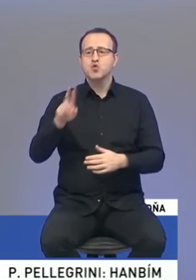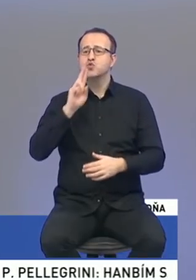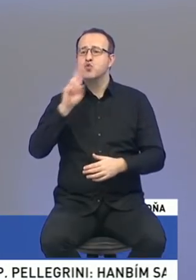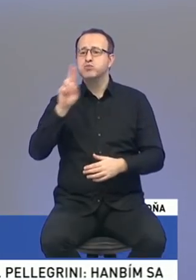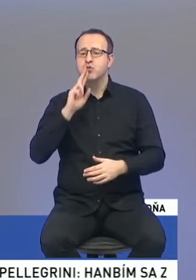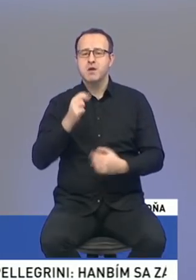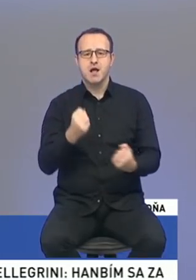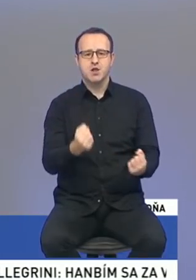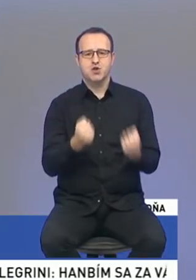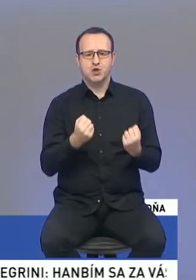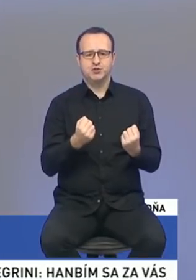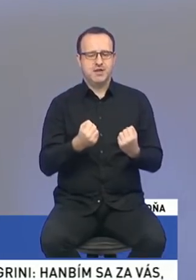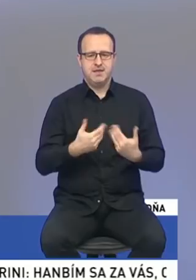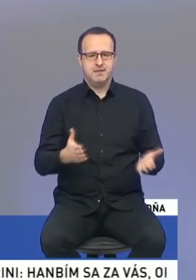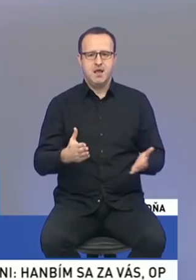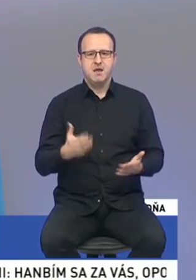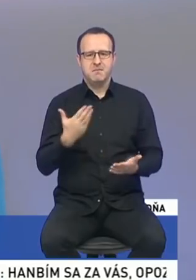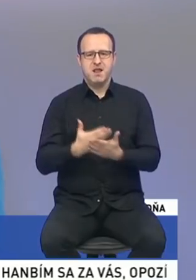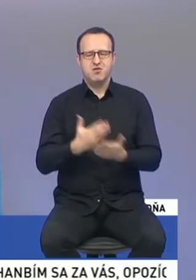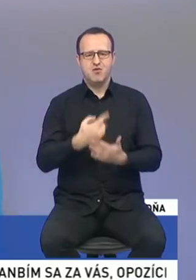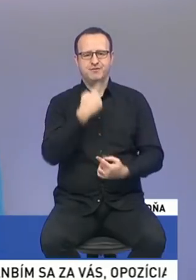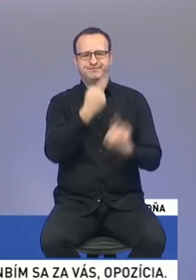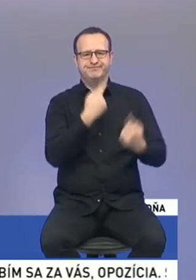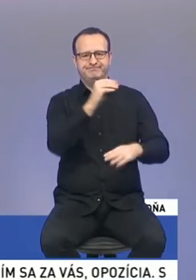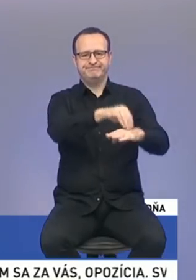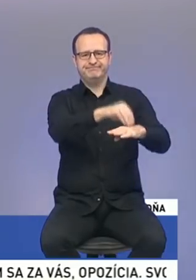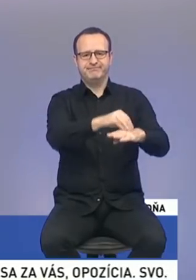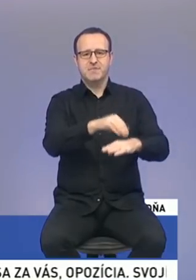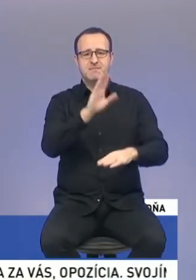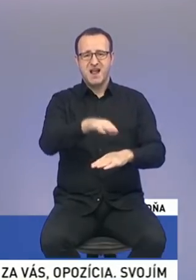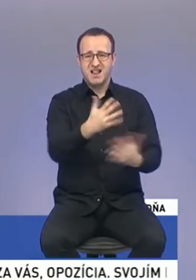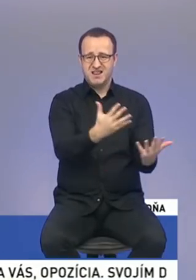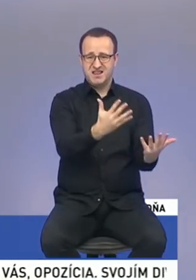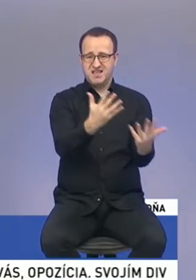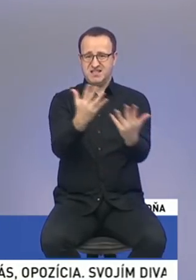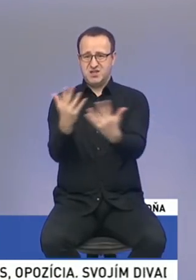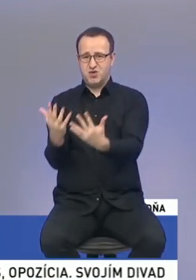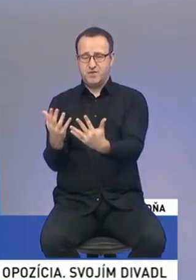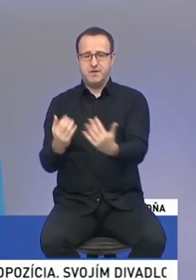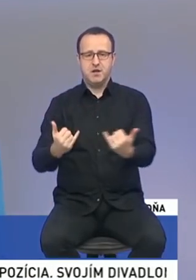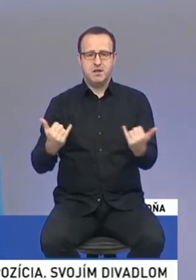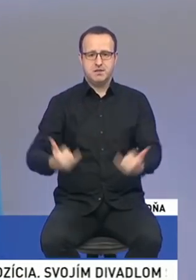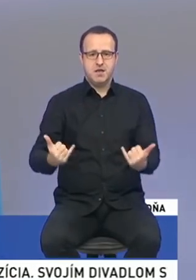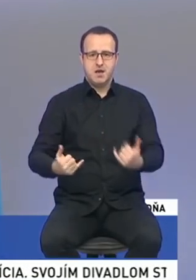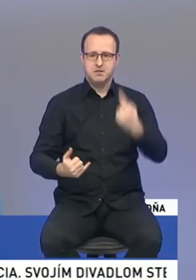nedodržali. Bolo im to vytýkané. Naozaj mali na to 10 rokov. A teraz si myslím, že je to naozaj len čistá